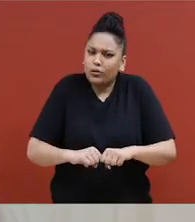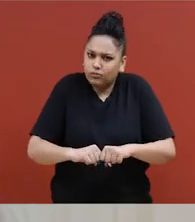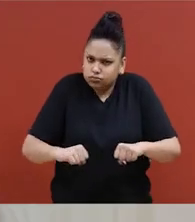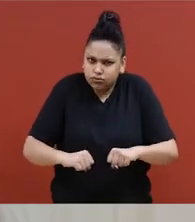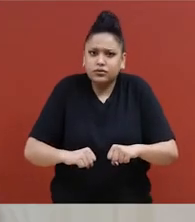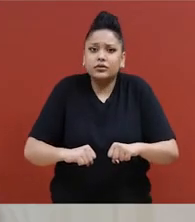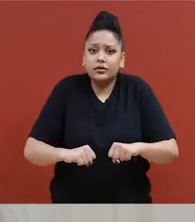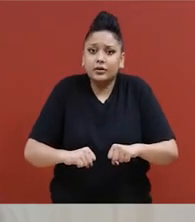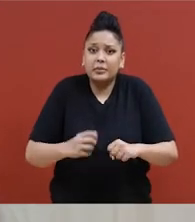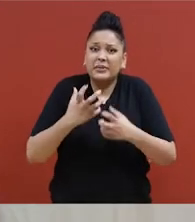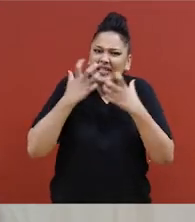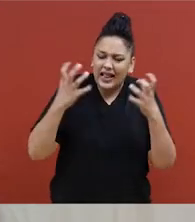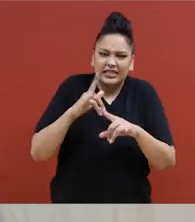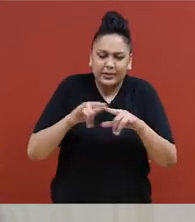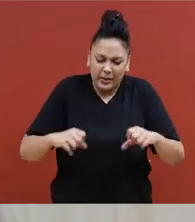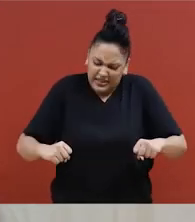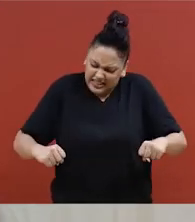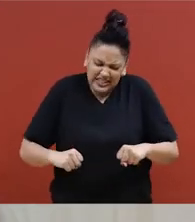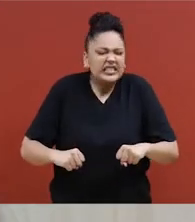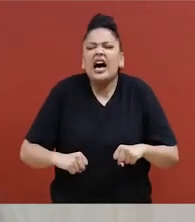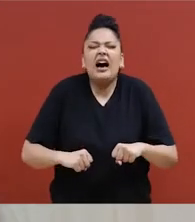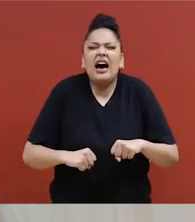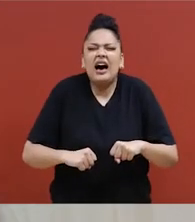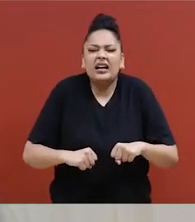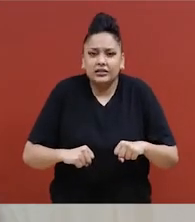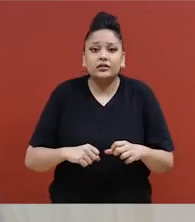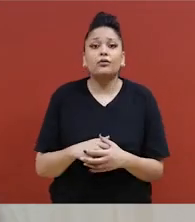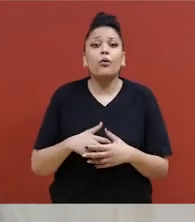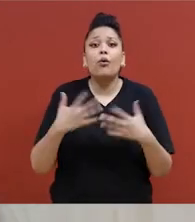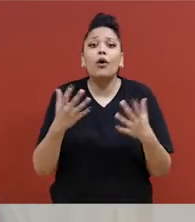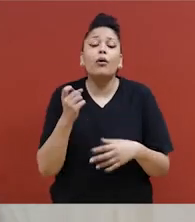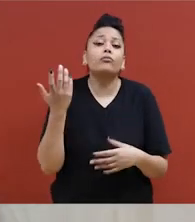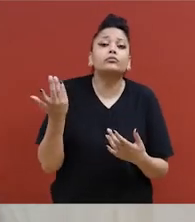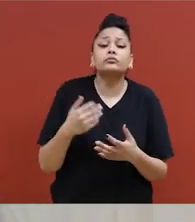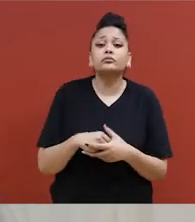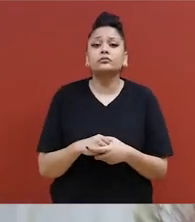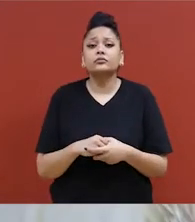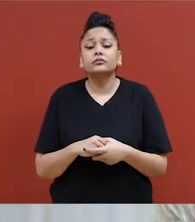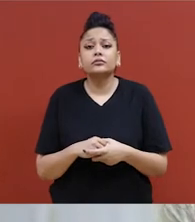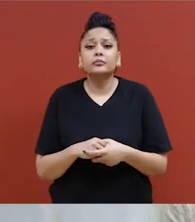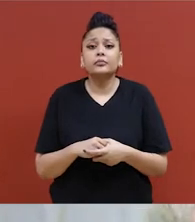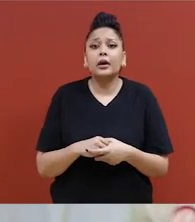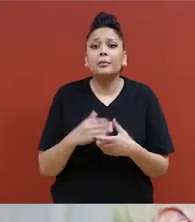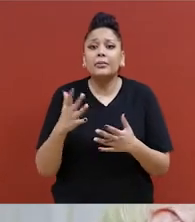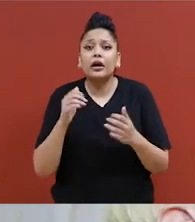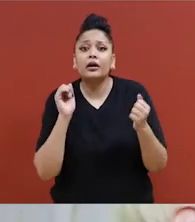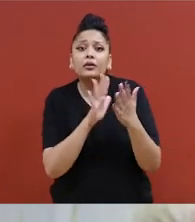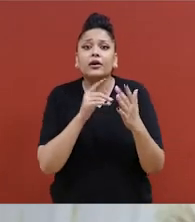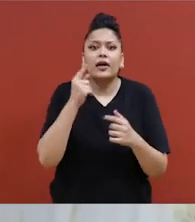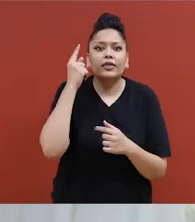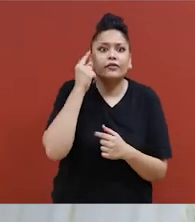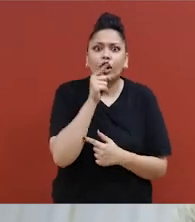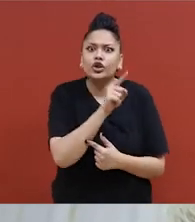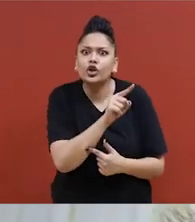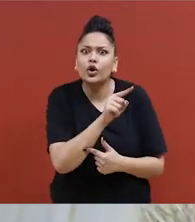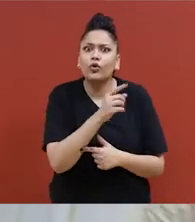Je ramène le bras vers l'intérieur. Je pourrais crier après lui ou je pourrais le contre-attaquer sur l'oreille,